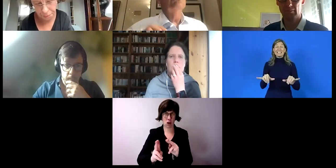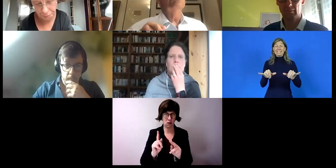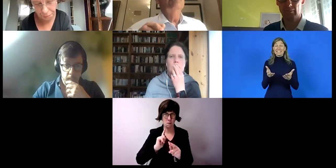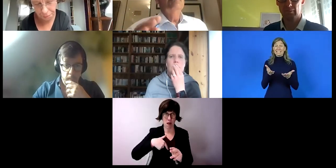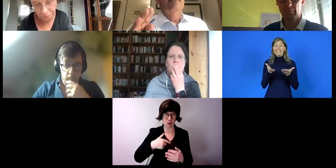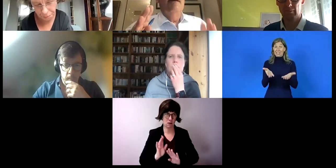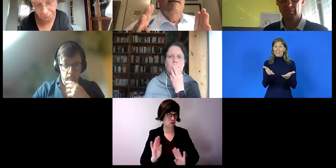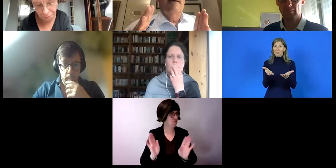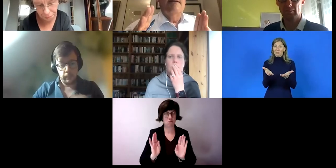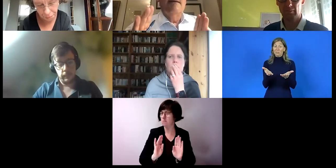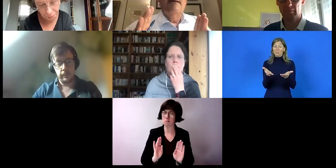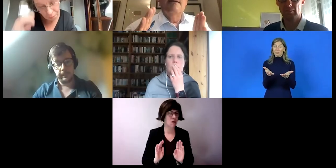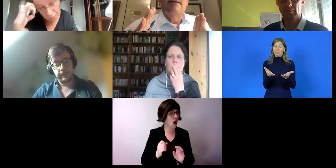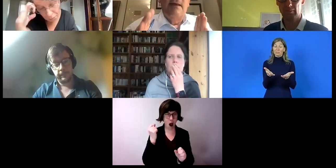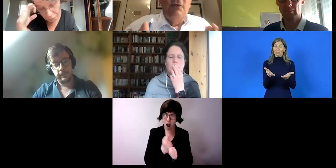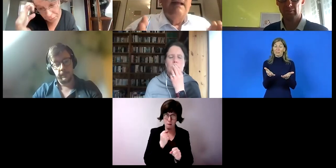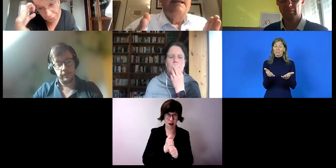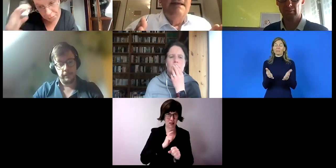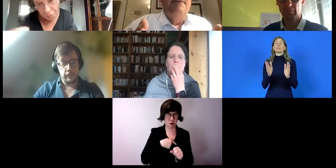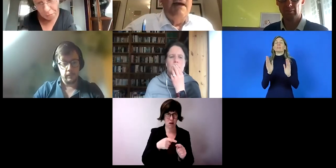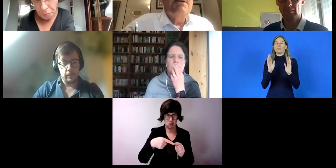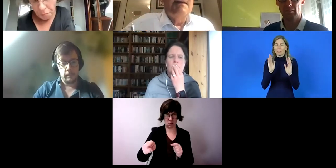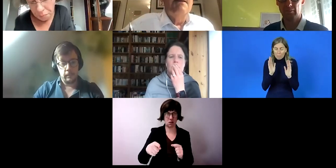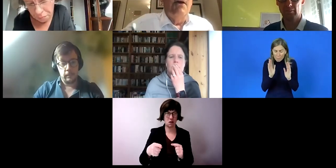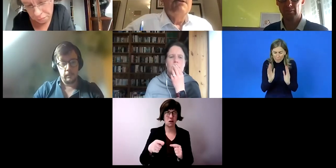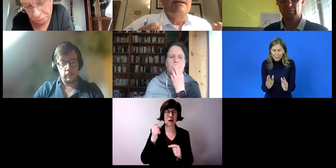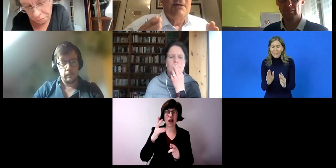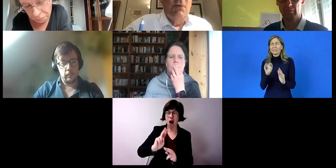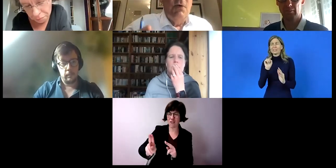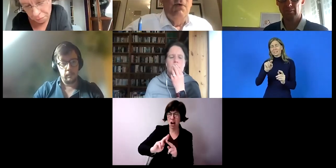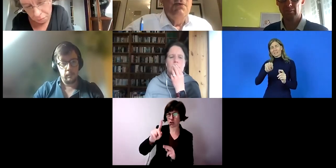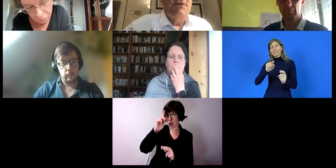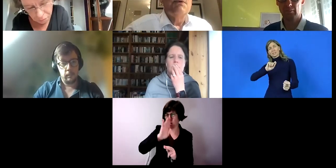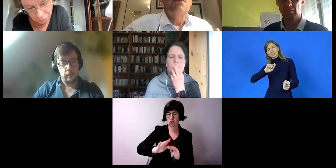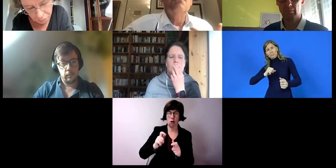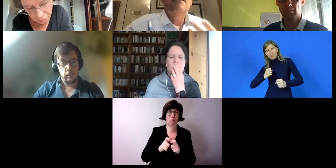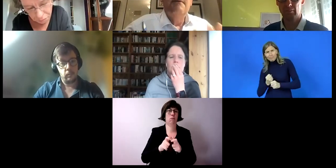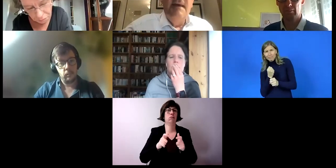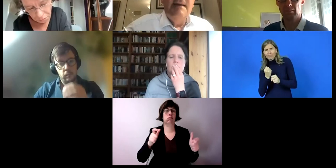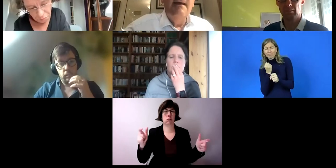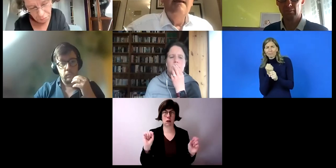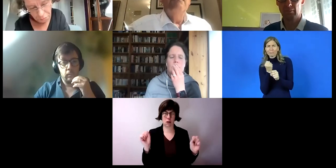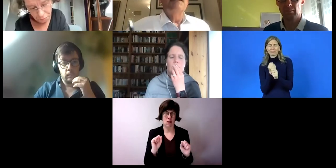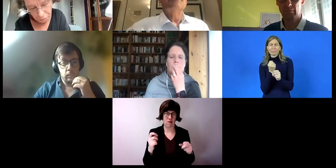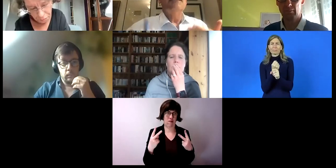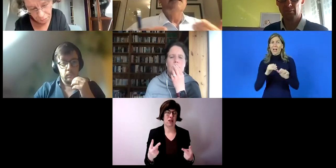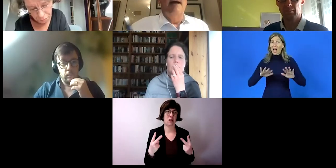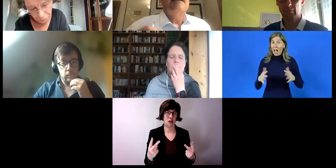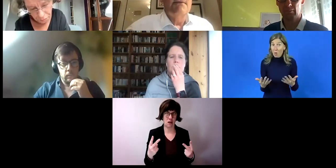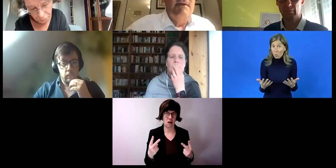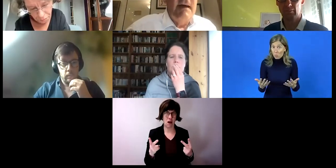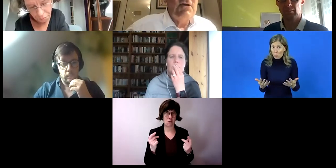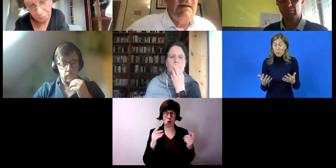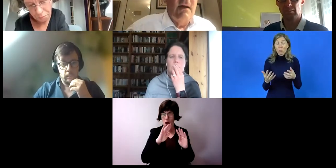Und natürlich sind die Werkstätten in Deutschland so groß und so wichtig, dass sich